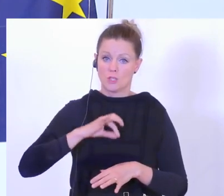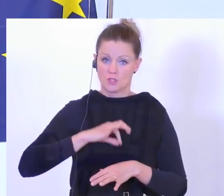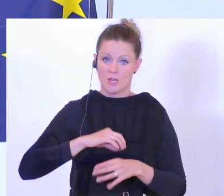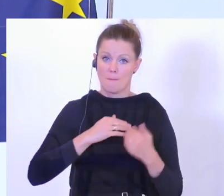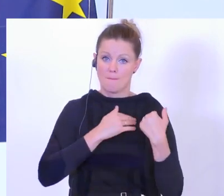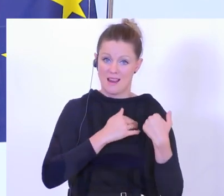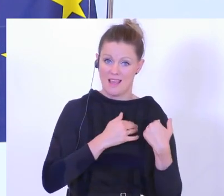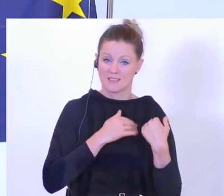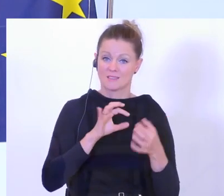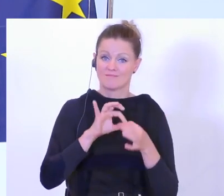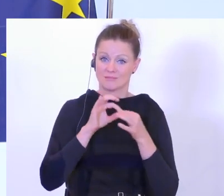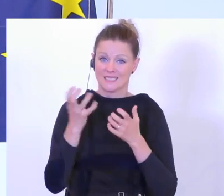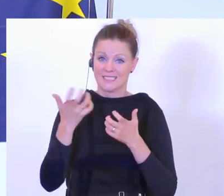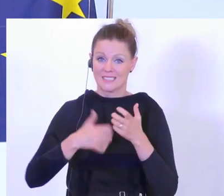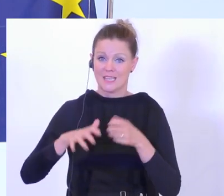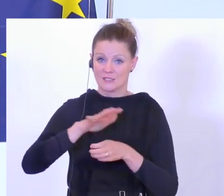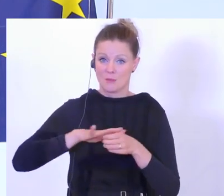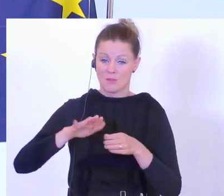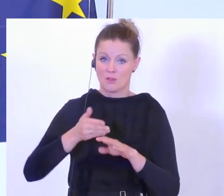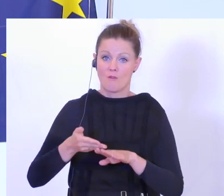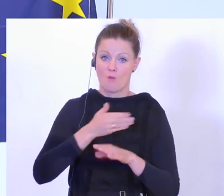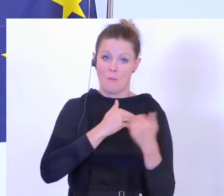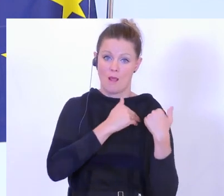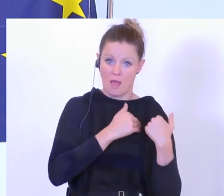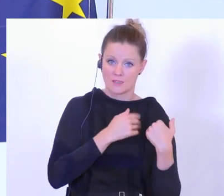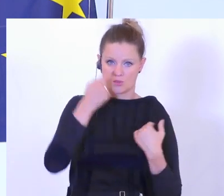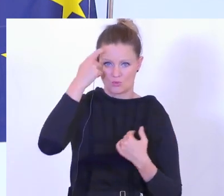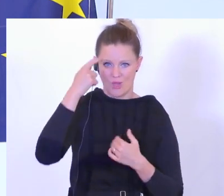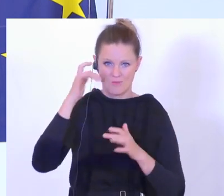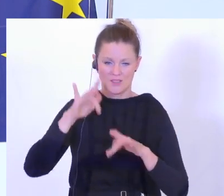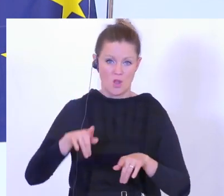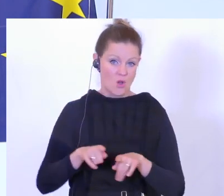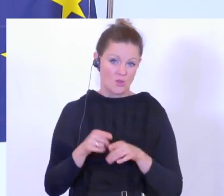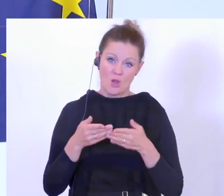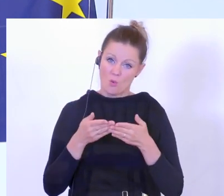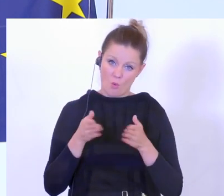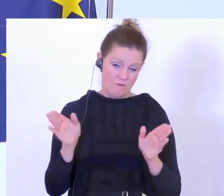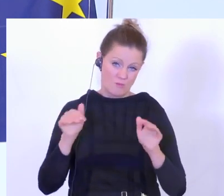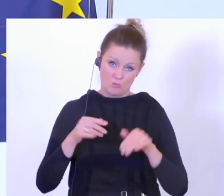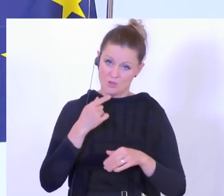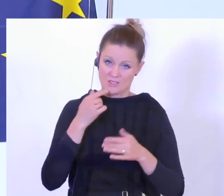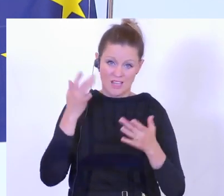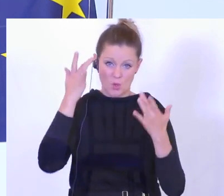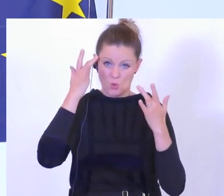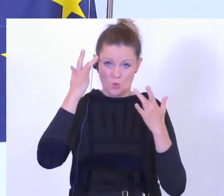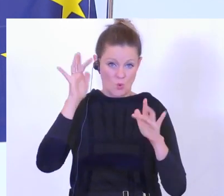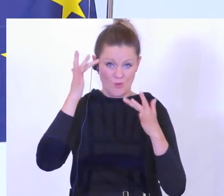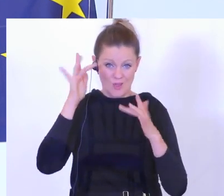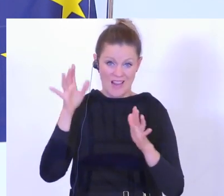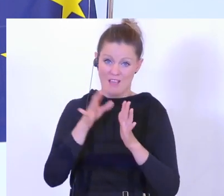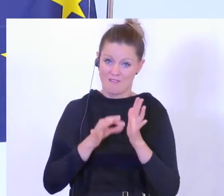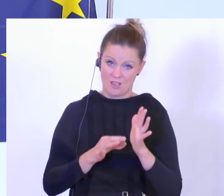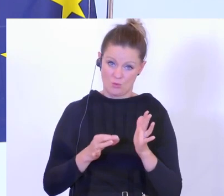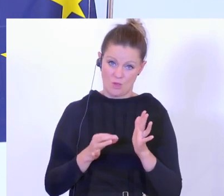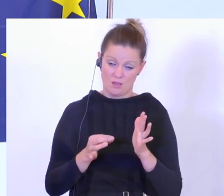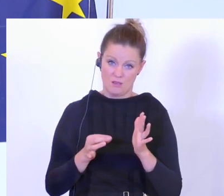Kriegsgebieten zum Beispiel. Und dann auch, muss man ganz offen sagen, der kulturelle Faktor. Zum Beispiel ist